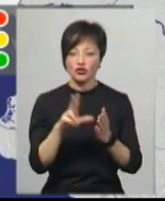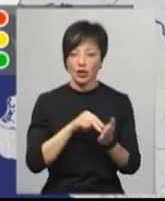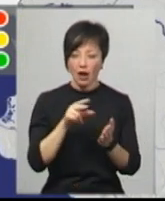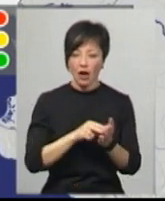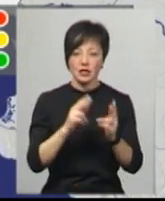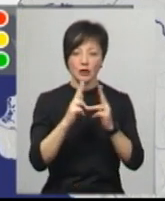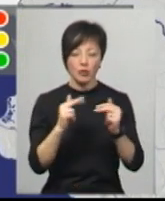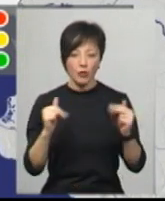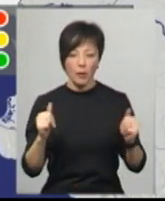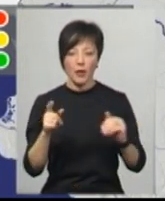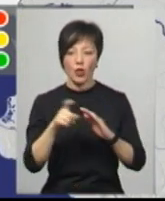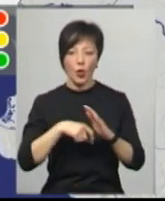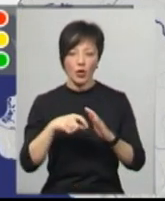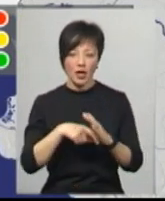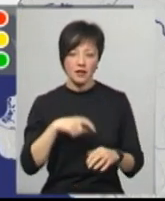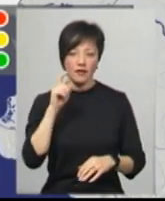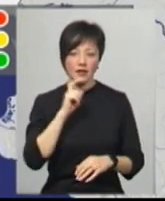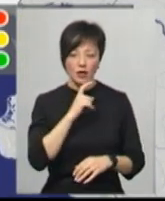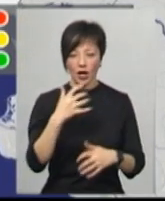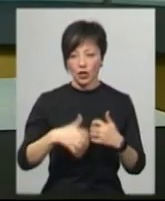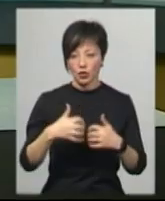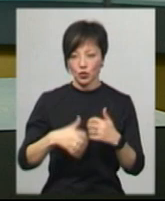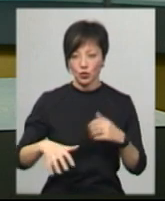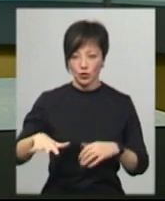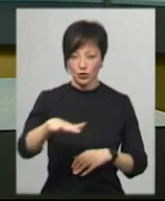Вінниччині, Донеччині, Луганщині та Херсонщині.